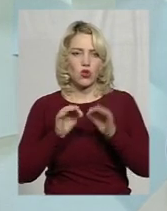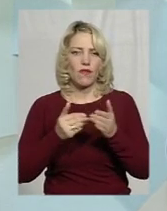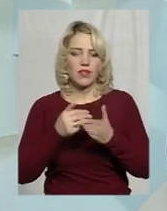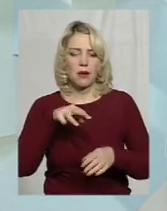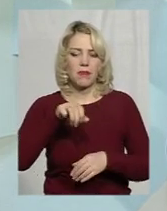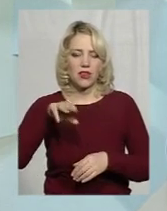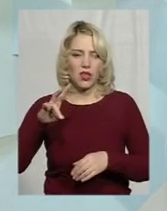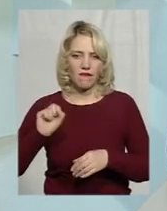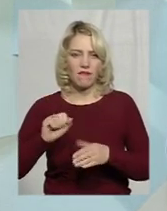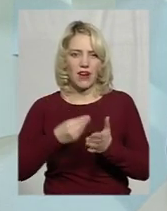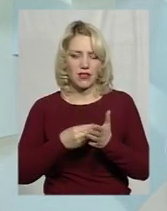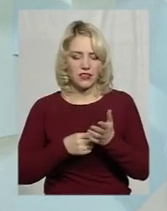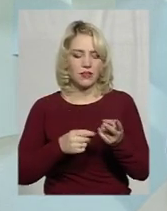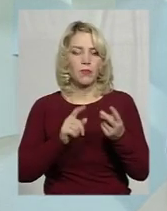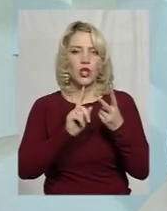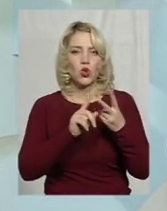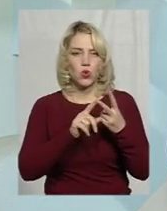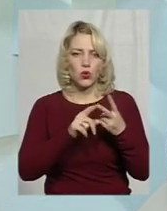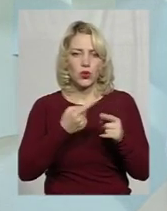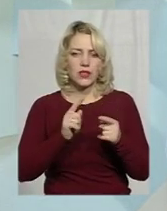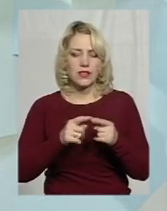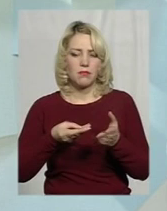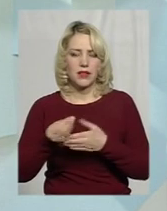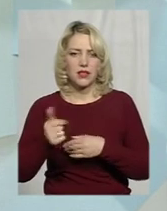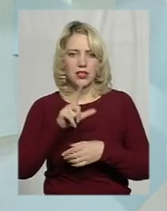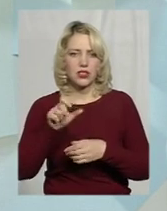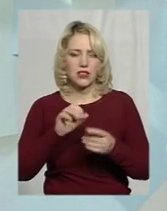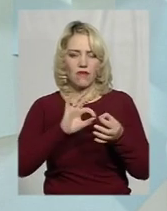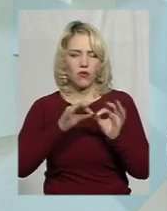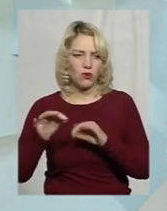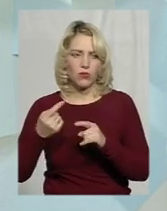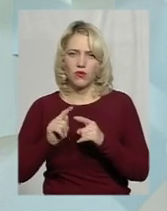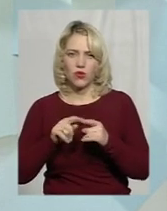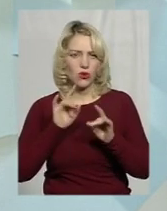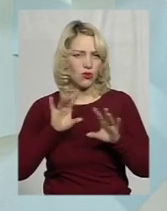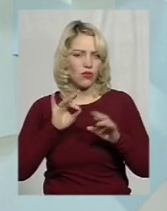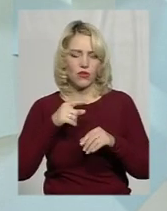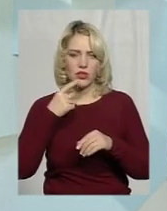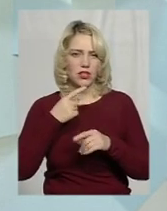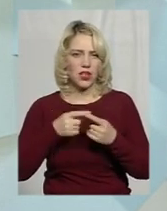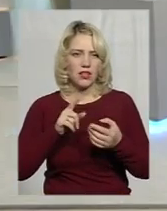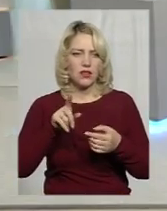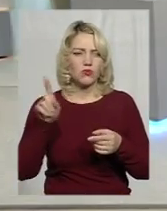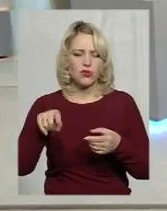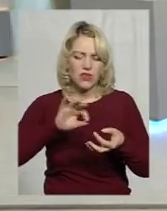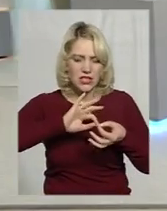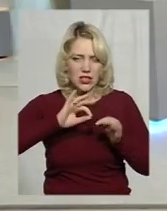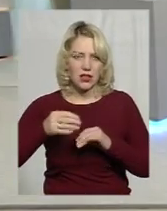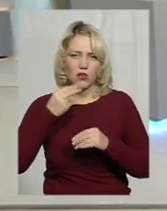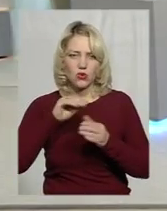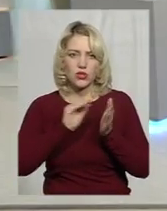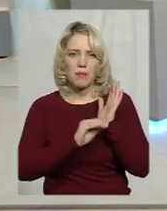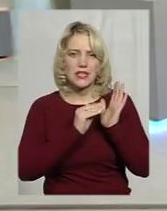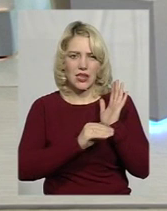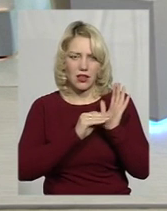Це перший платіж. Другий платіж – це акциз, який вичисляється за формулу. Я не буду зараз її просто вголос пускати, а то, що вона досить складна, їй краще писати.